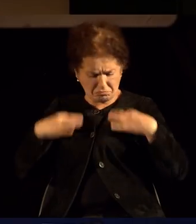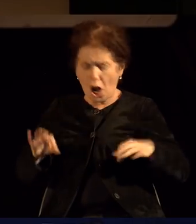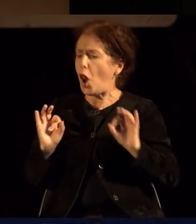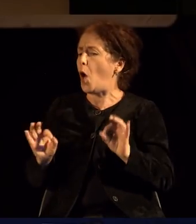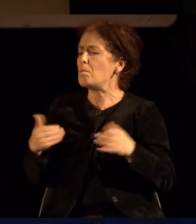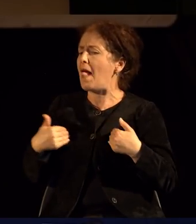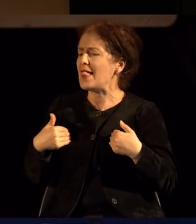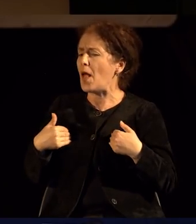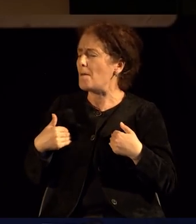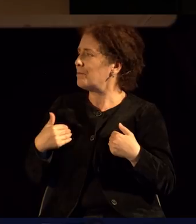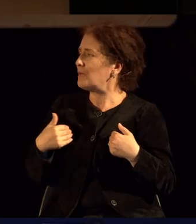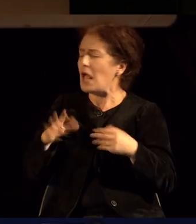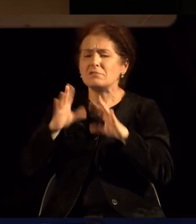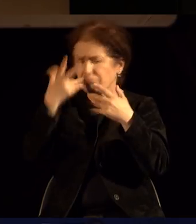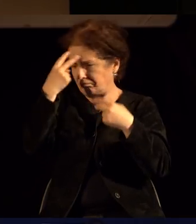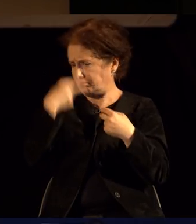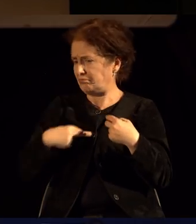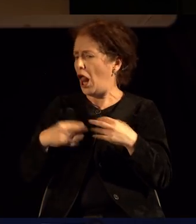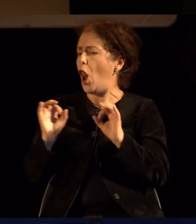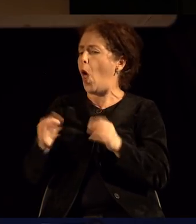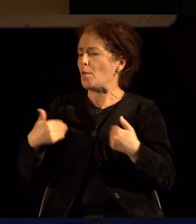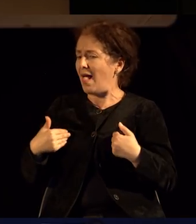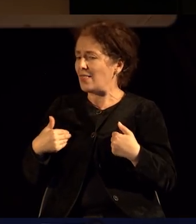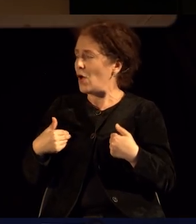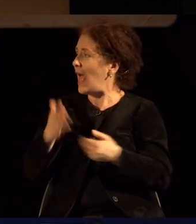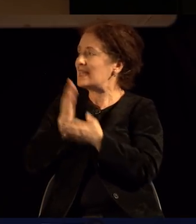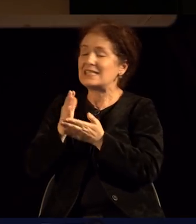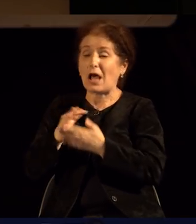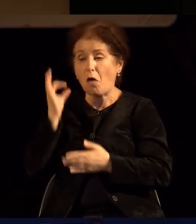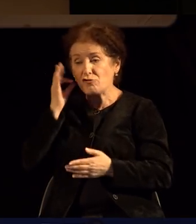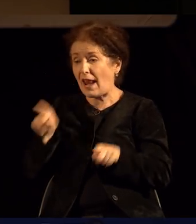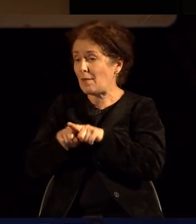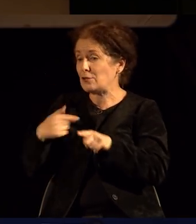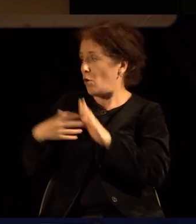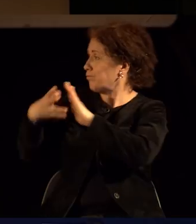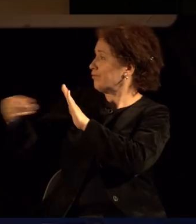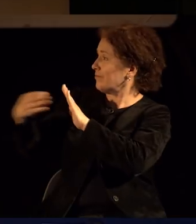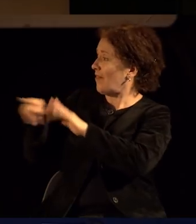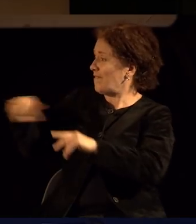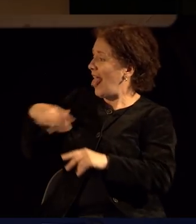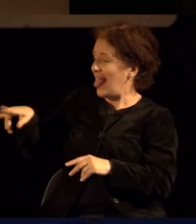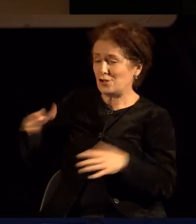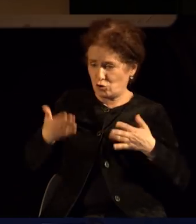кај што, нели, се изгледа нормално и вака би требала да изгледа секоја жена, впрочем, нели, тоа е, тоа.